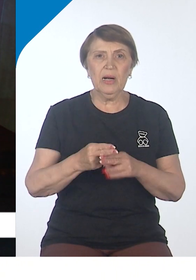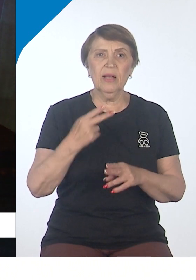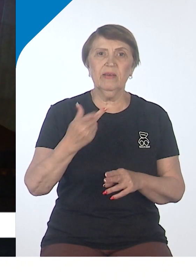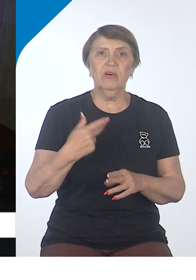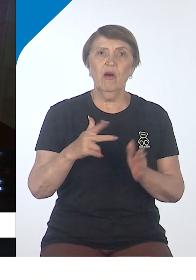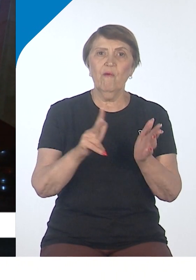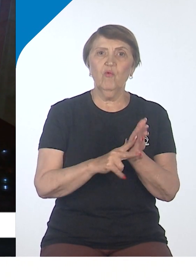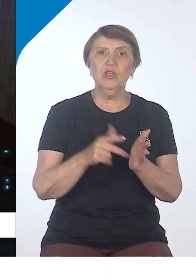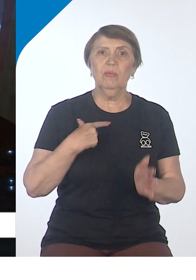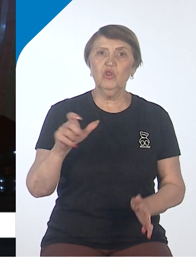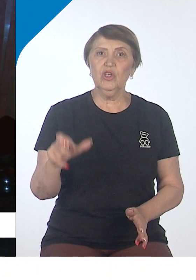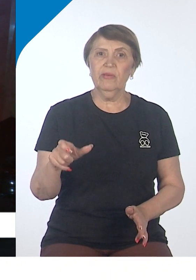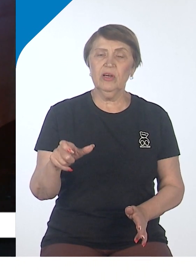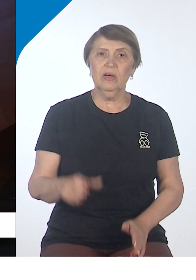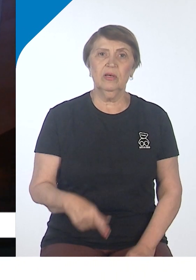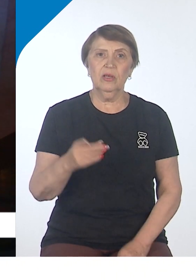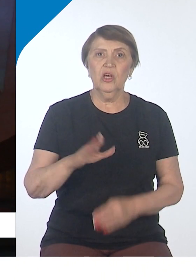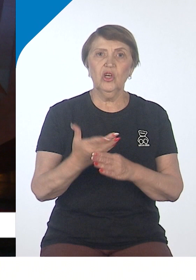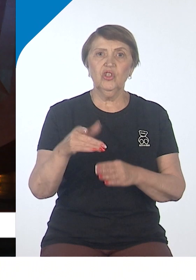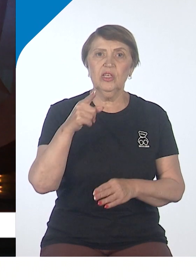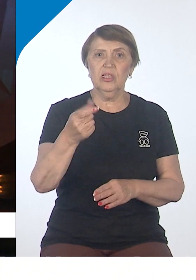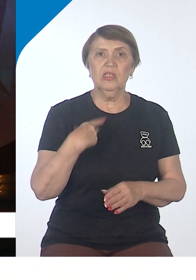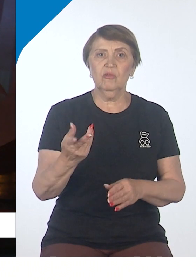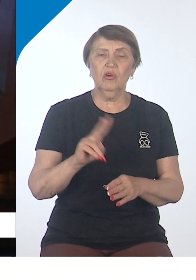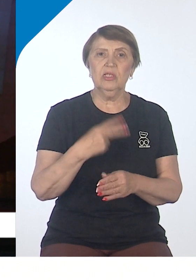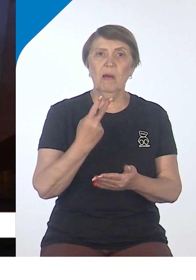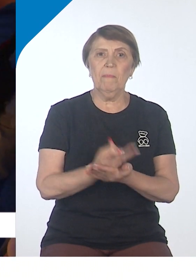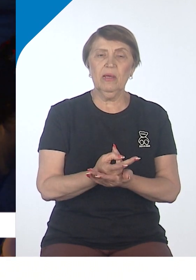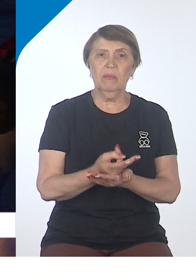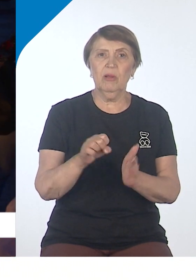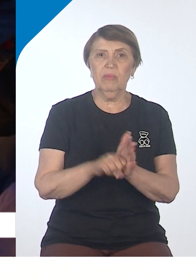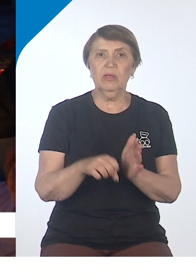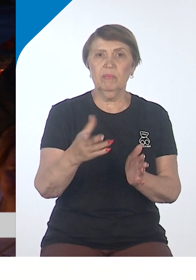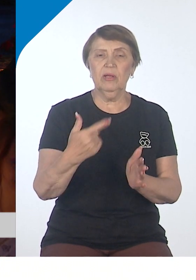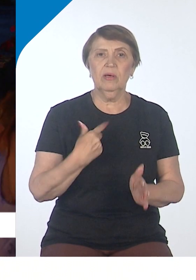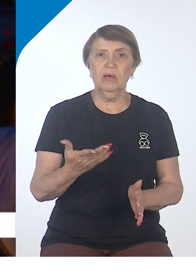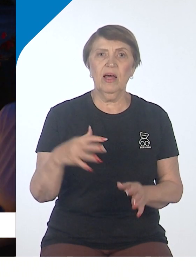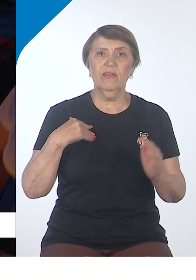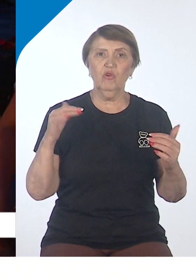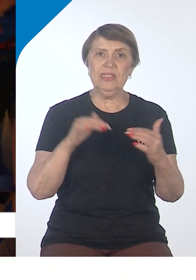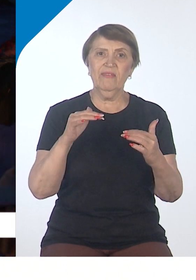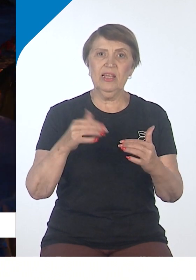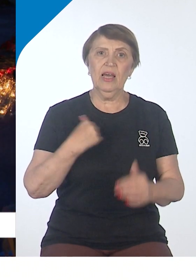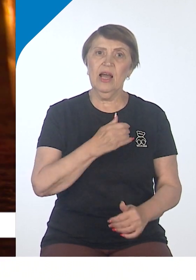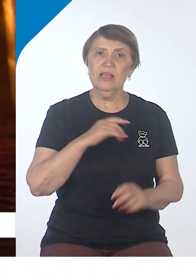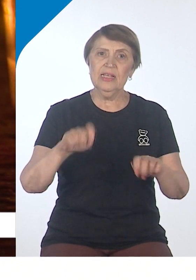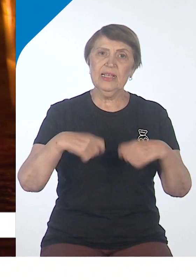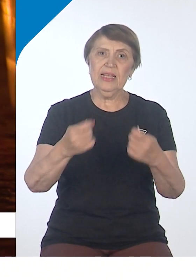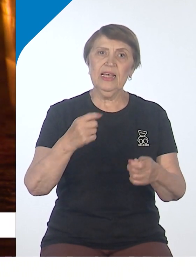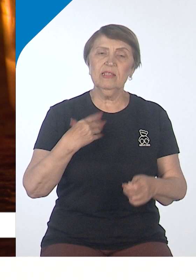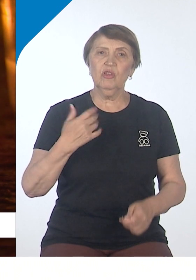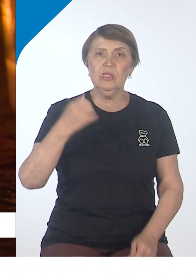было 8. И часть из них погибло, трое, на войне. Хотелось бы отдать дань, память,